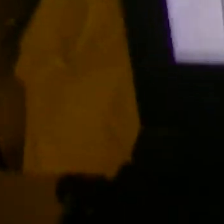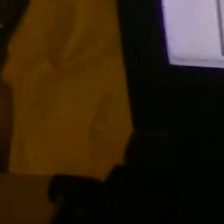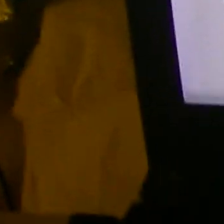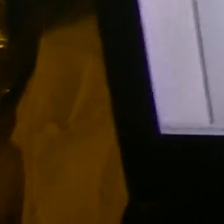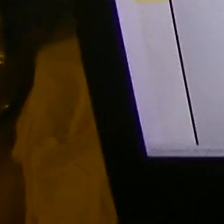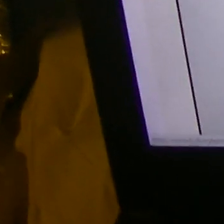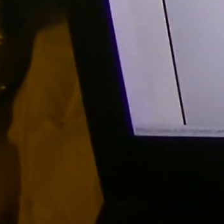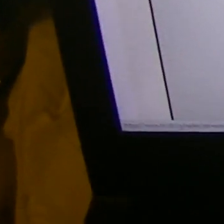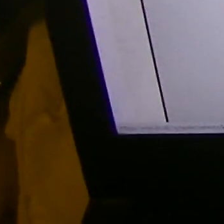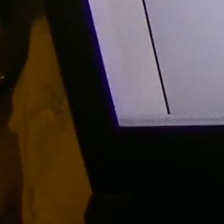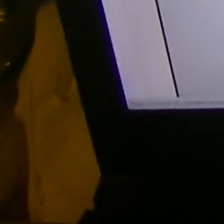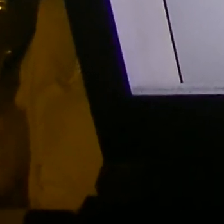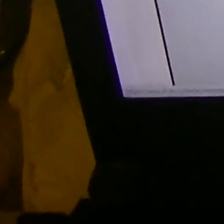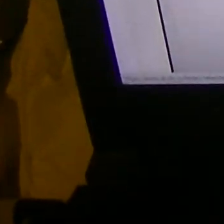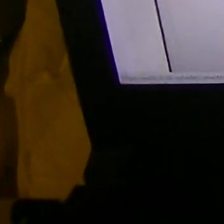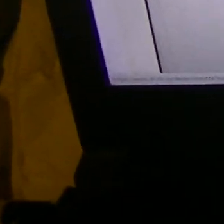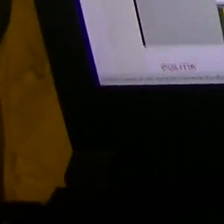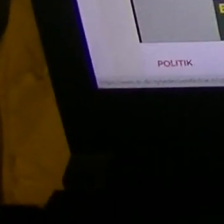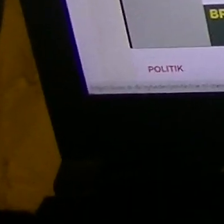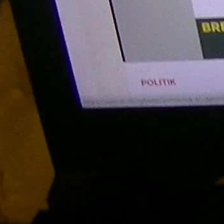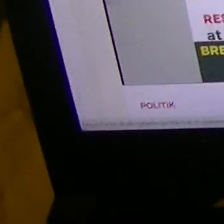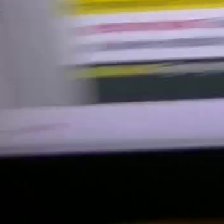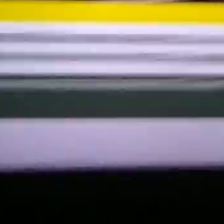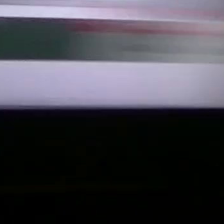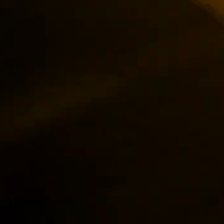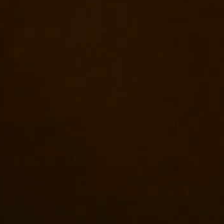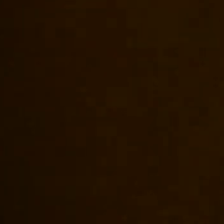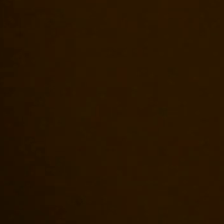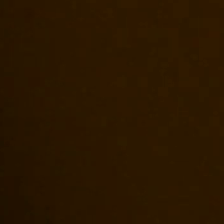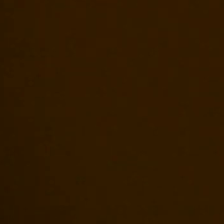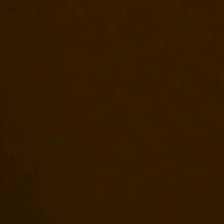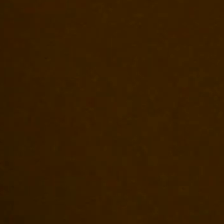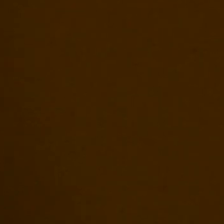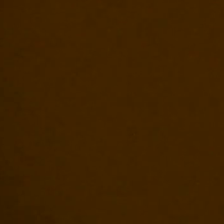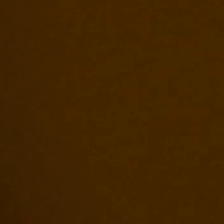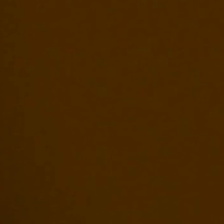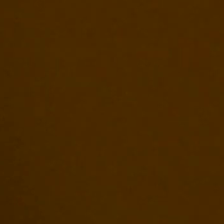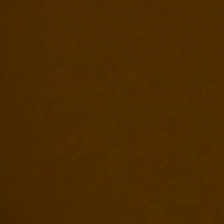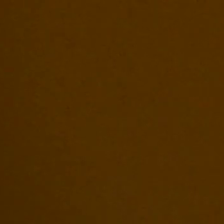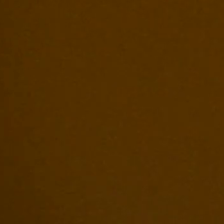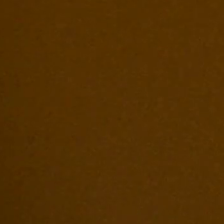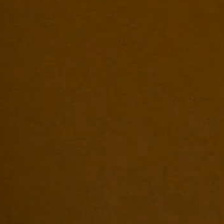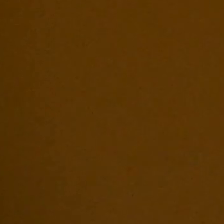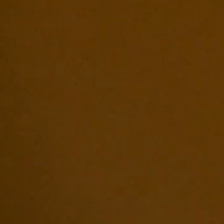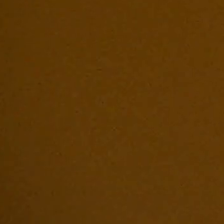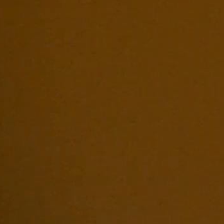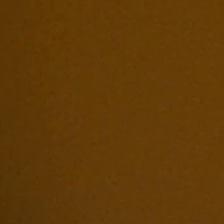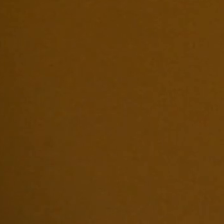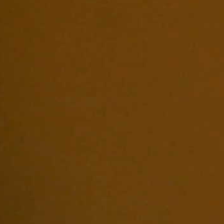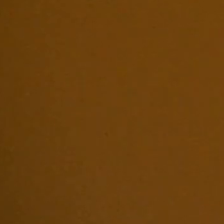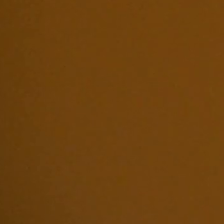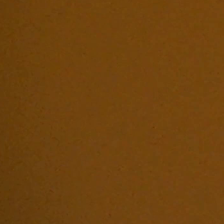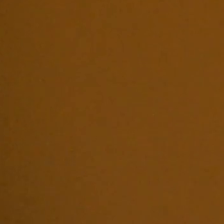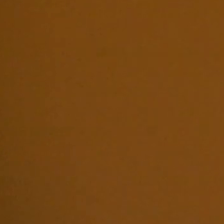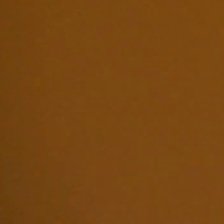Der har vi lidt mere her. Nej, jeg vil lige påpege, at der døde altså 21 i går. Jeg ved ikke hvor de